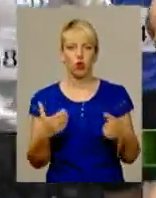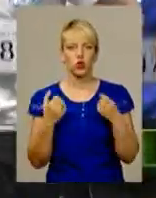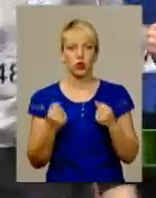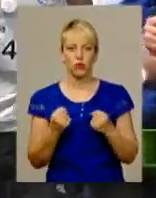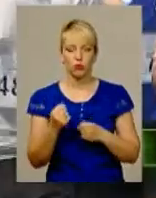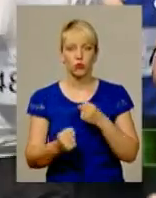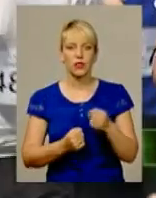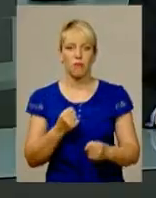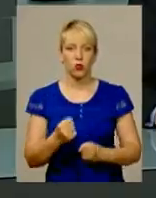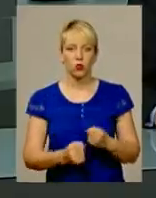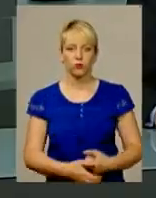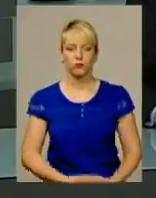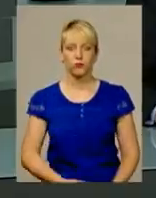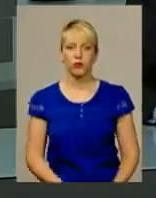забігу.